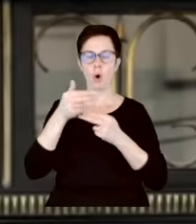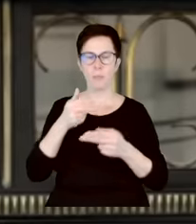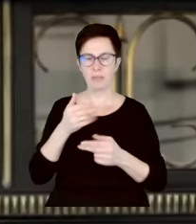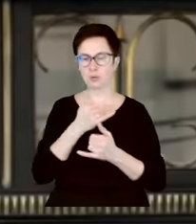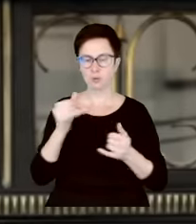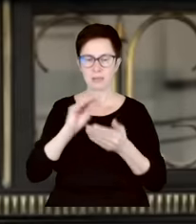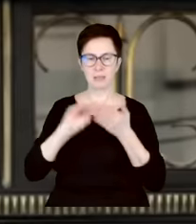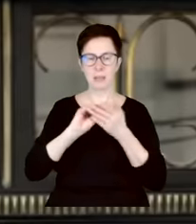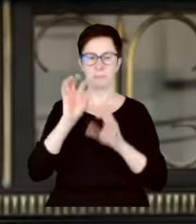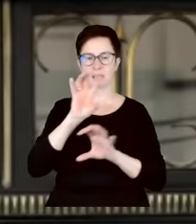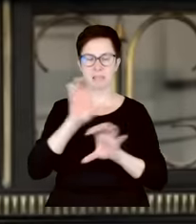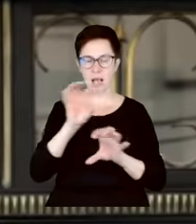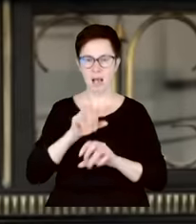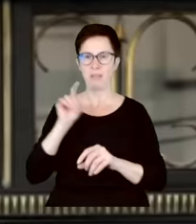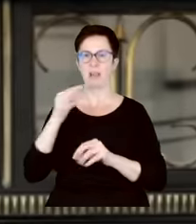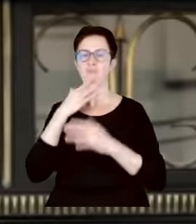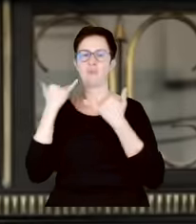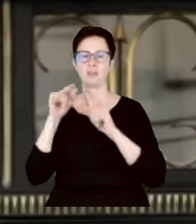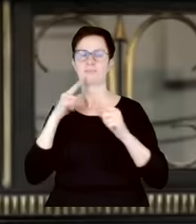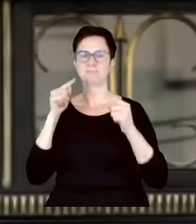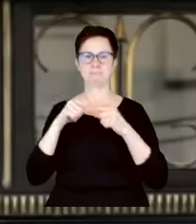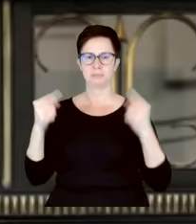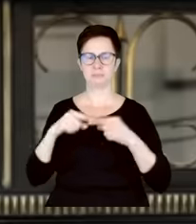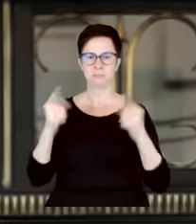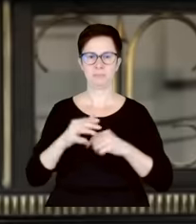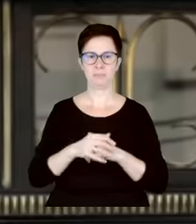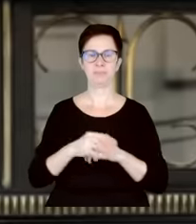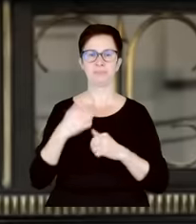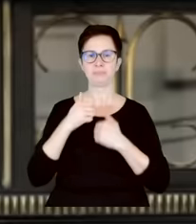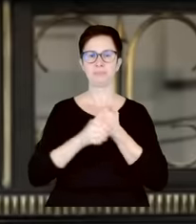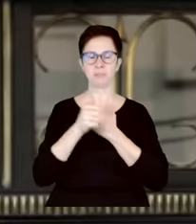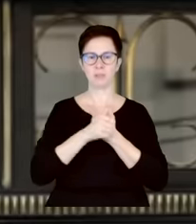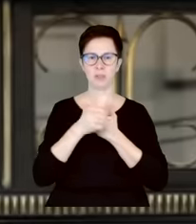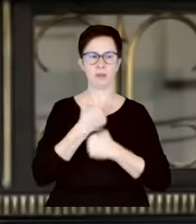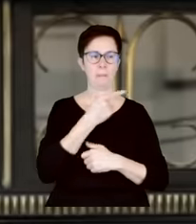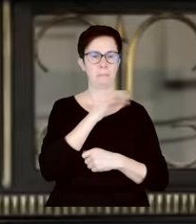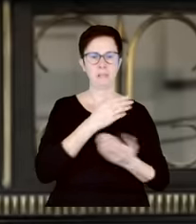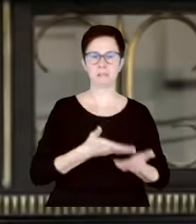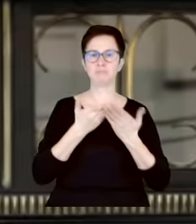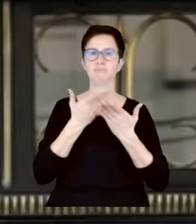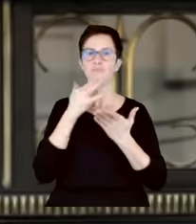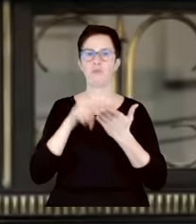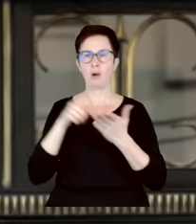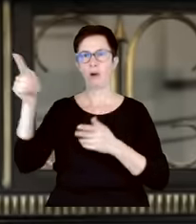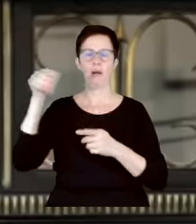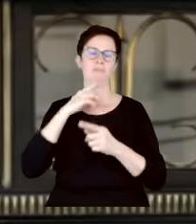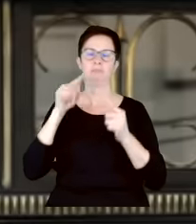tego, że my jakby tę argumentację wyciągamy jako Prawo i Sprawiedliwość. I tutaj w tym wypadku,